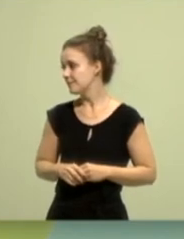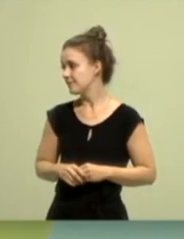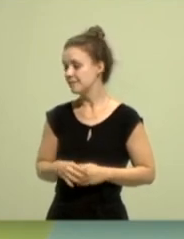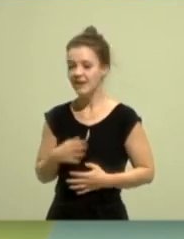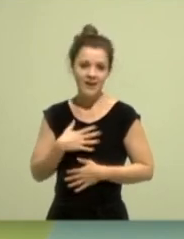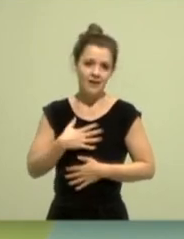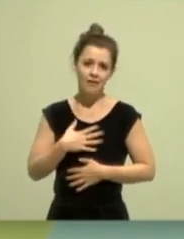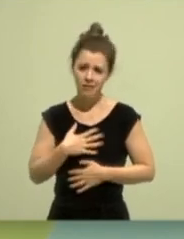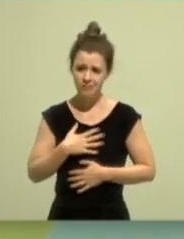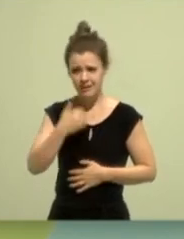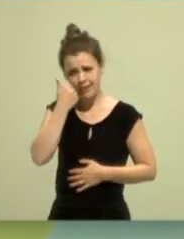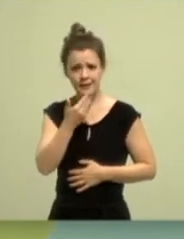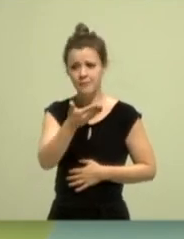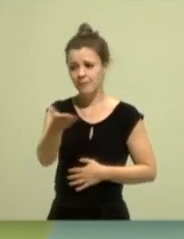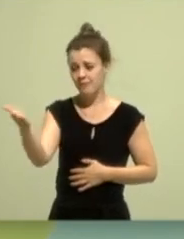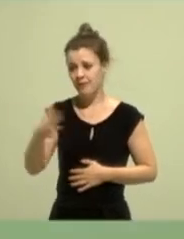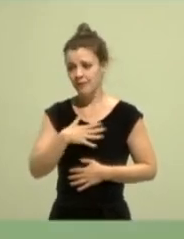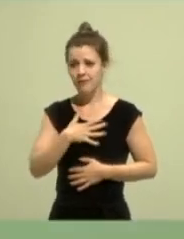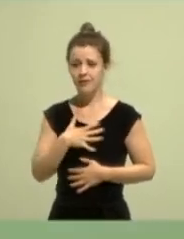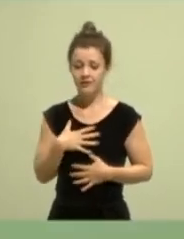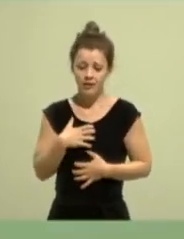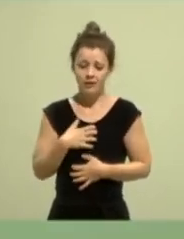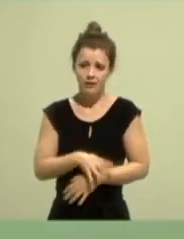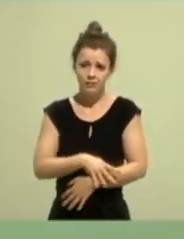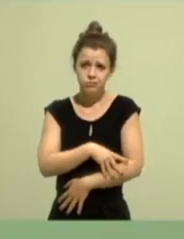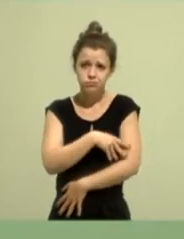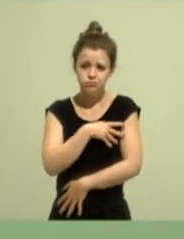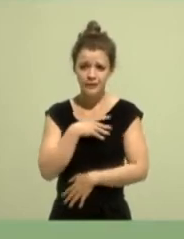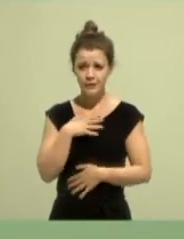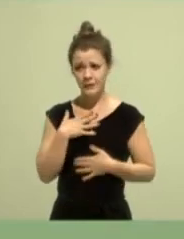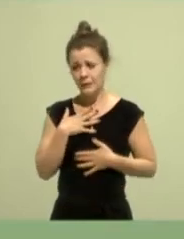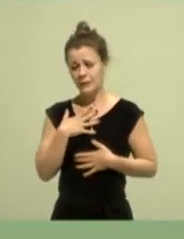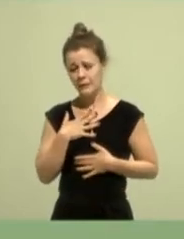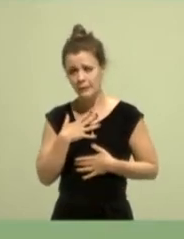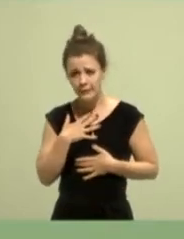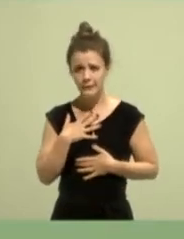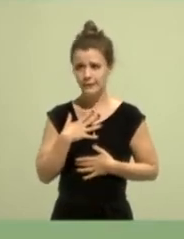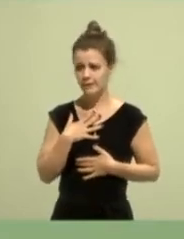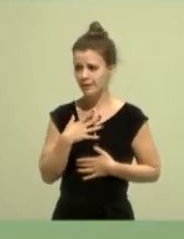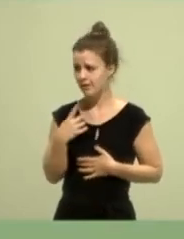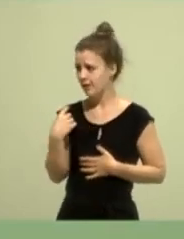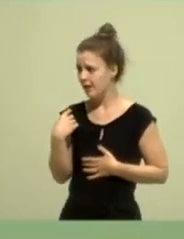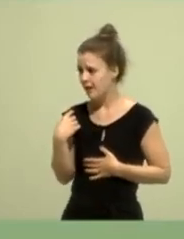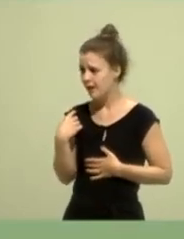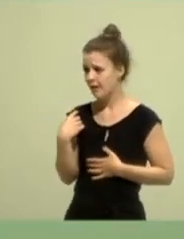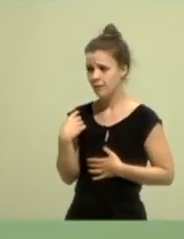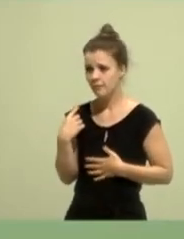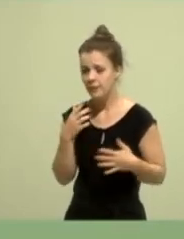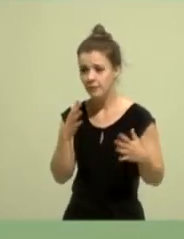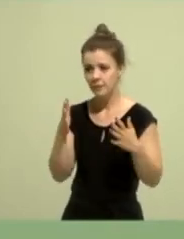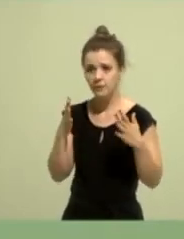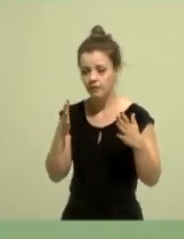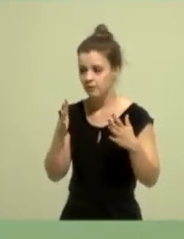Ihr Lieben, ich bin etwas ergriffen gerade, weil ich glaube, in diesem Moment gerade erst richtig verstanden habe, was in den letzten